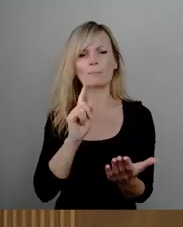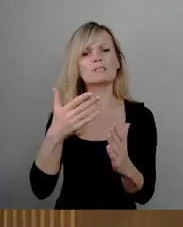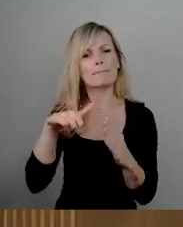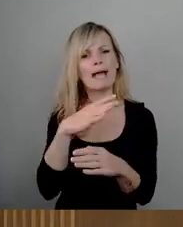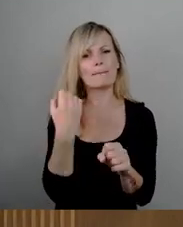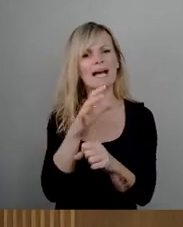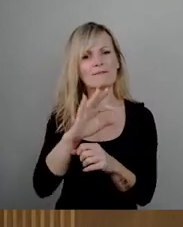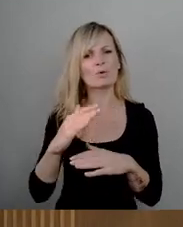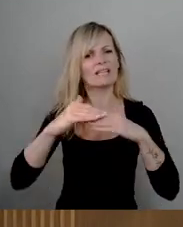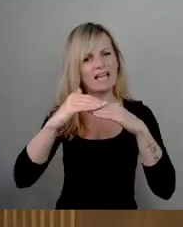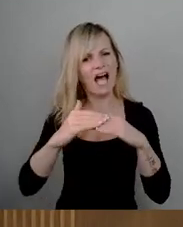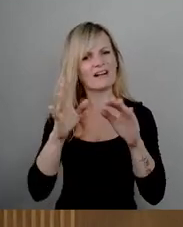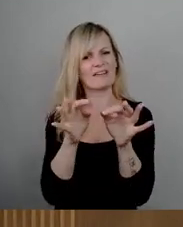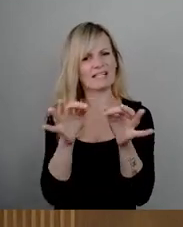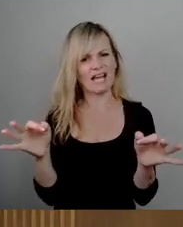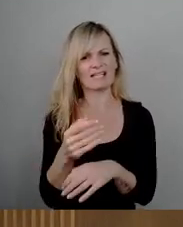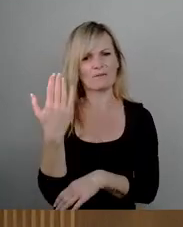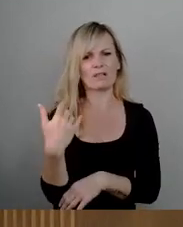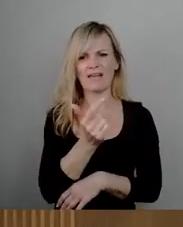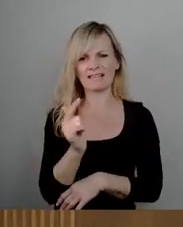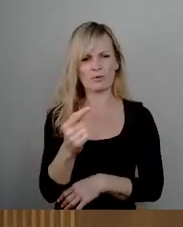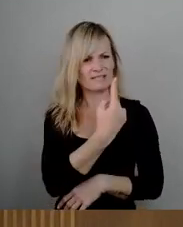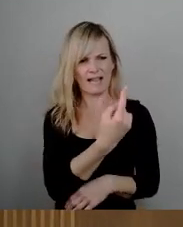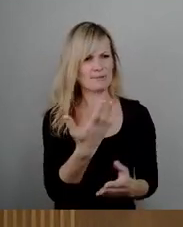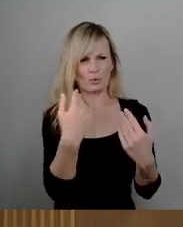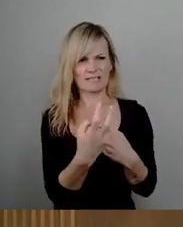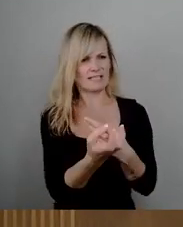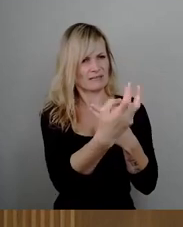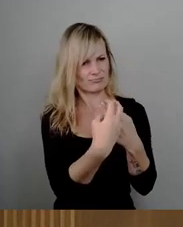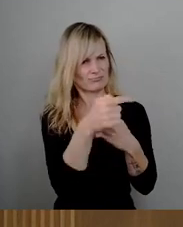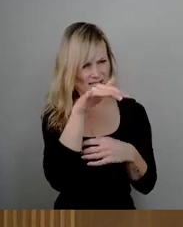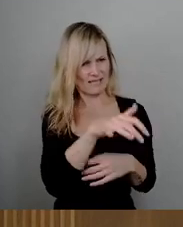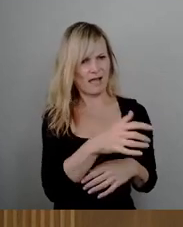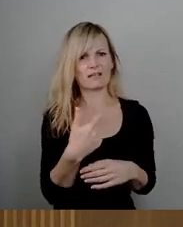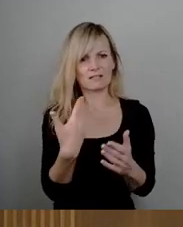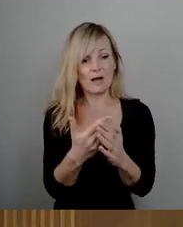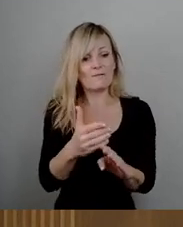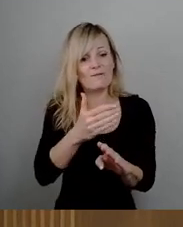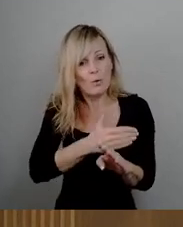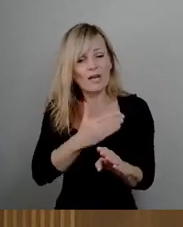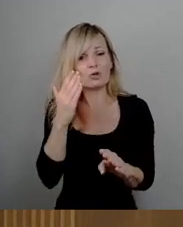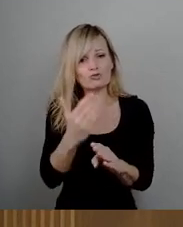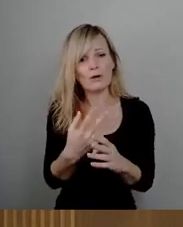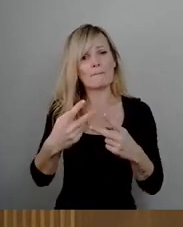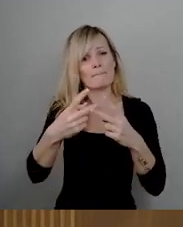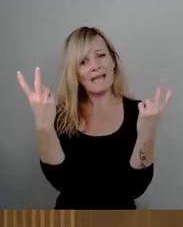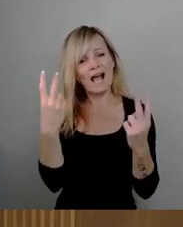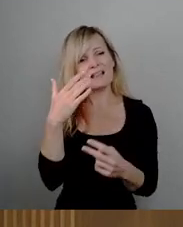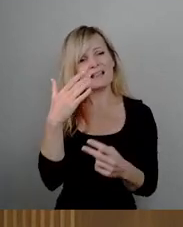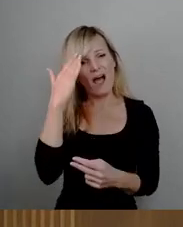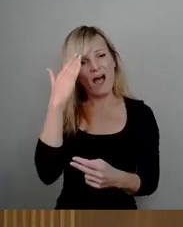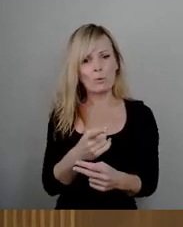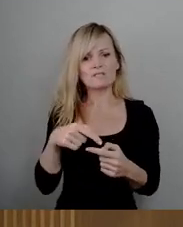2000, also weit bevor Sie selbst im Amt waren, bekannt gewesen, dass man grundsätzlich was machen muss. Dass am Ende die